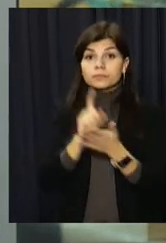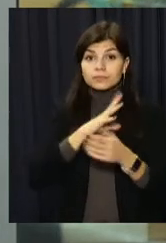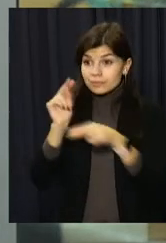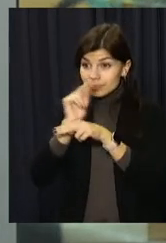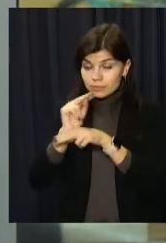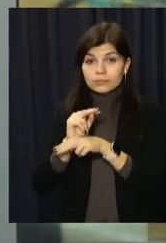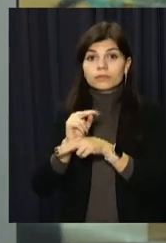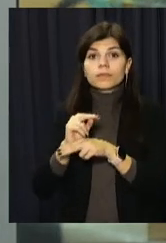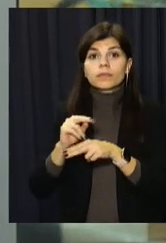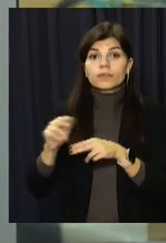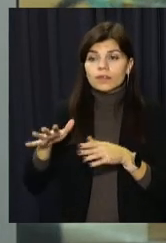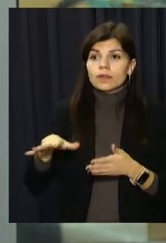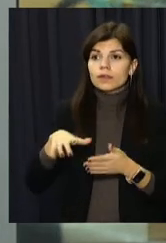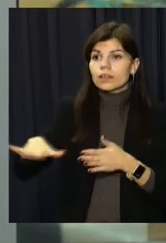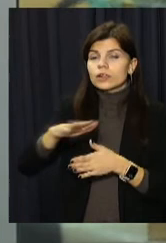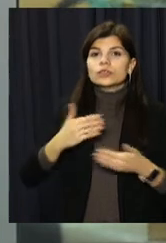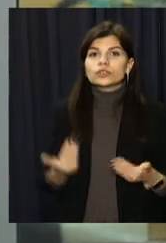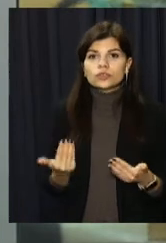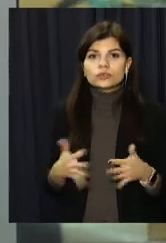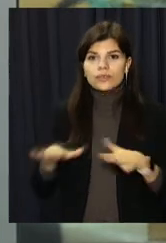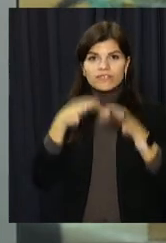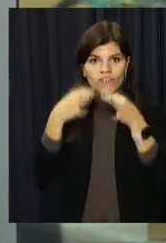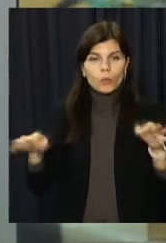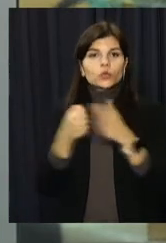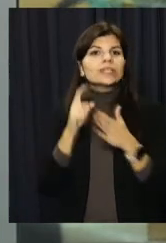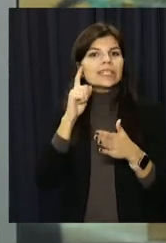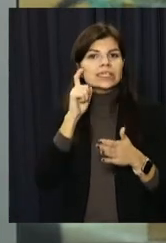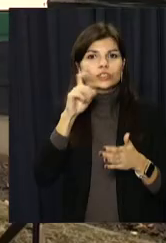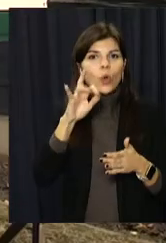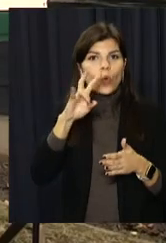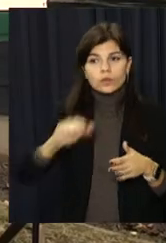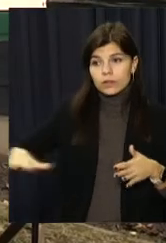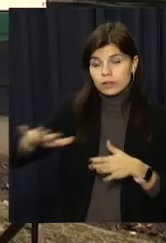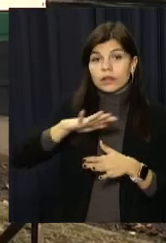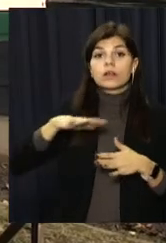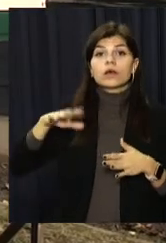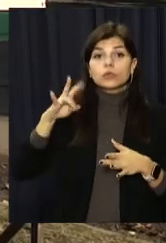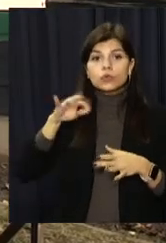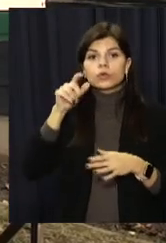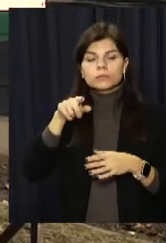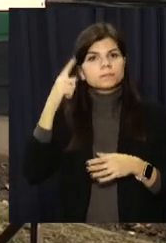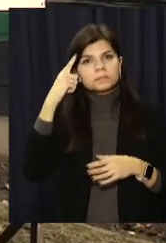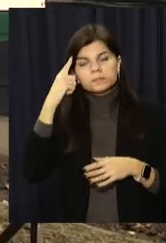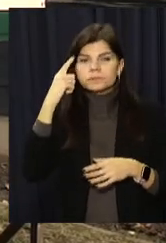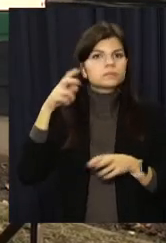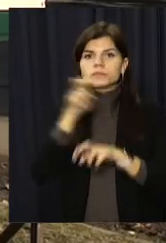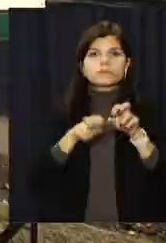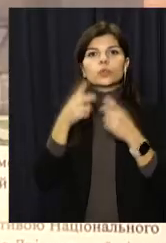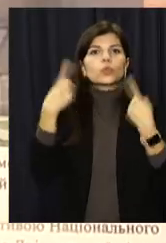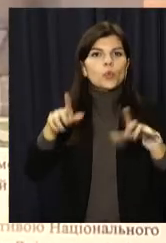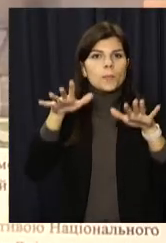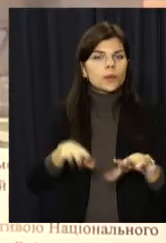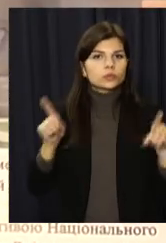знесли та відновили місцевим жителям вільний доступ до зеленої зони. Забудовник наразі шукає інше місце, щоб побудувати